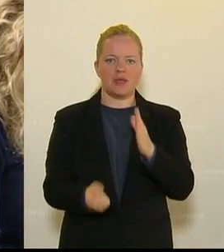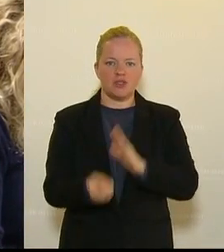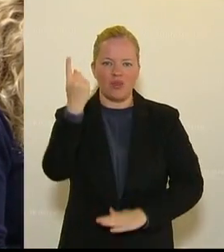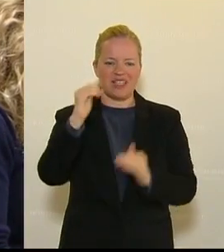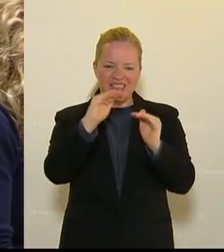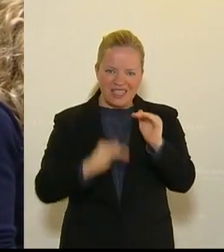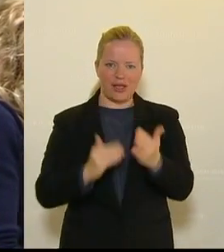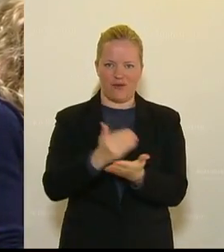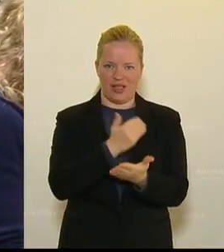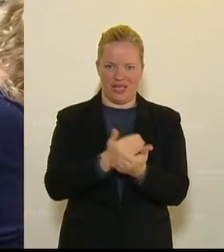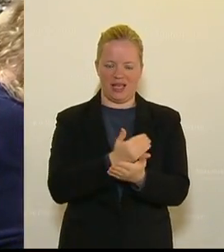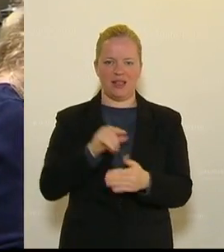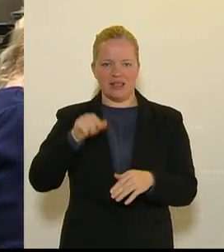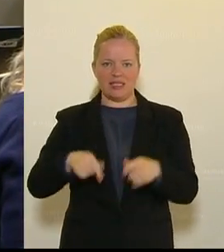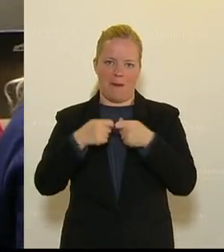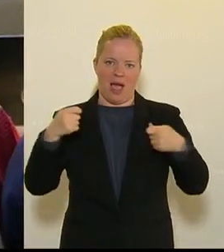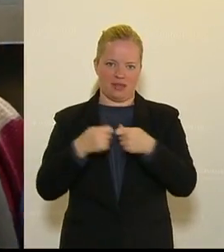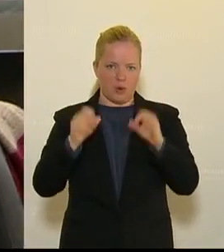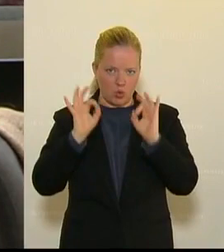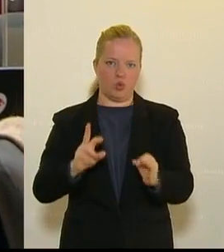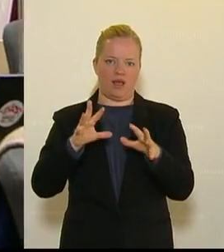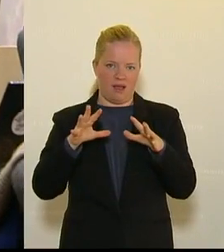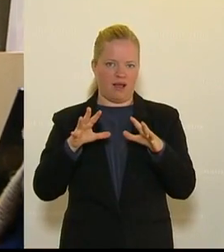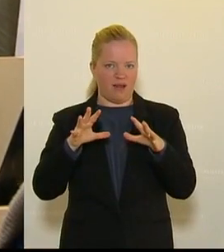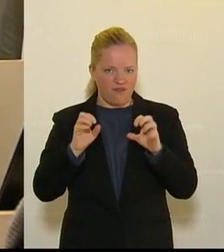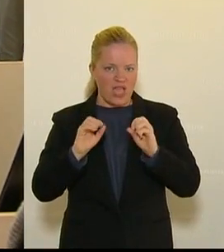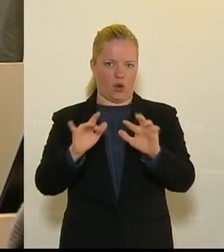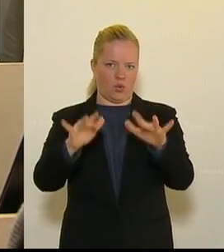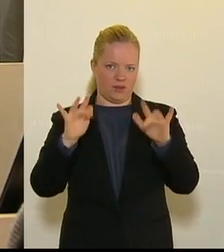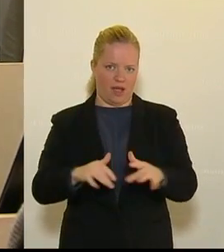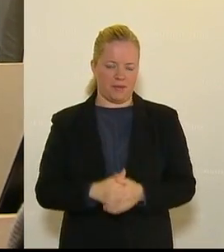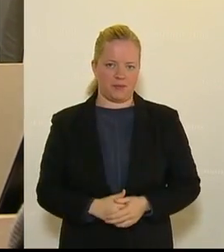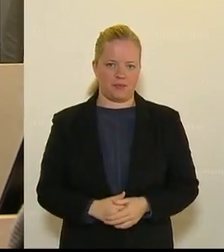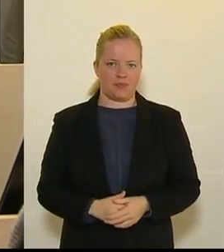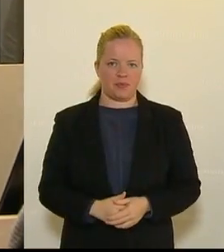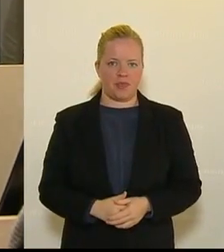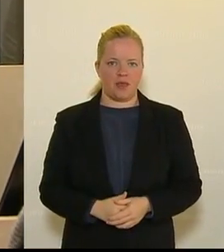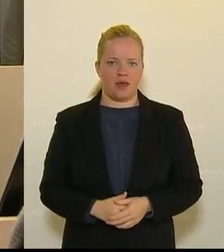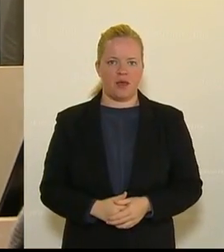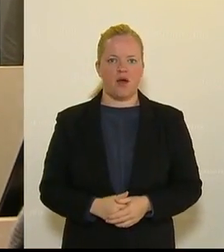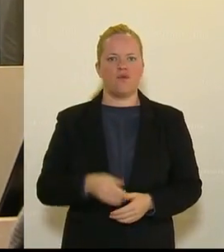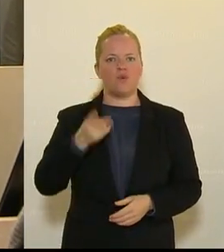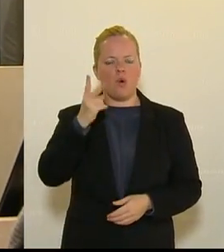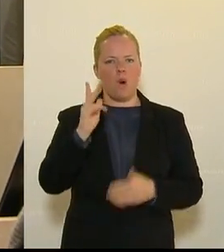begreift diese Maßnahme so richtig. Warum es die Opposition kritisiert,